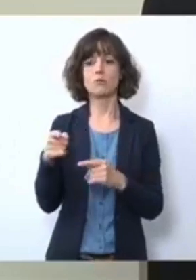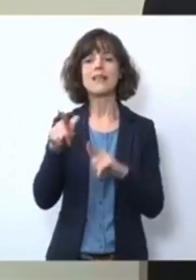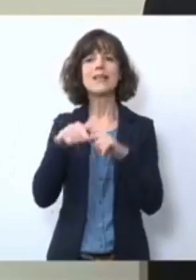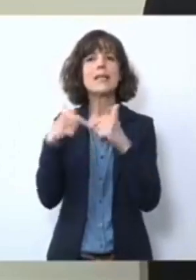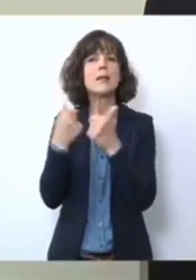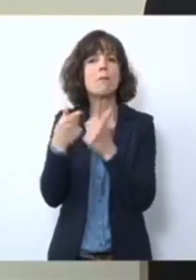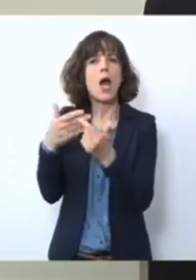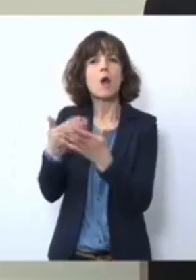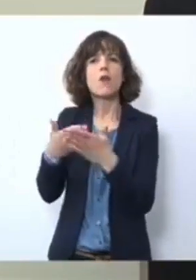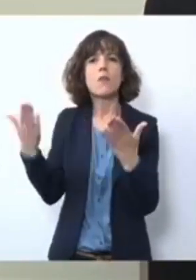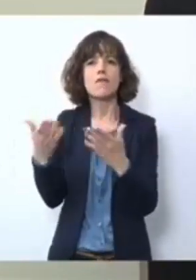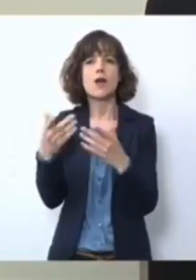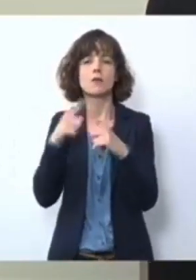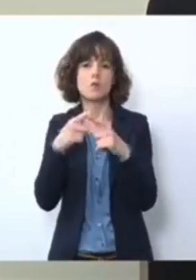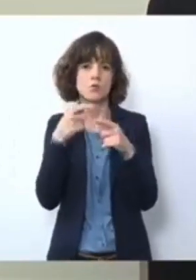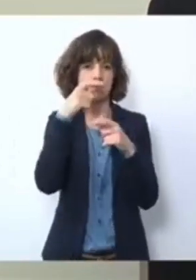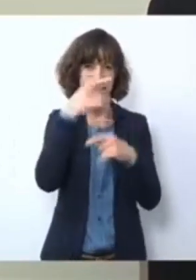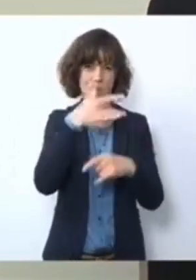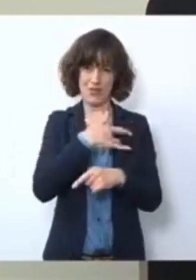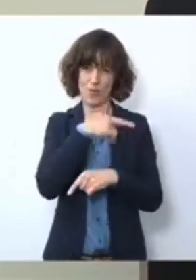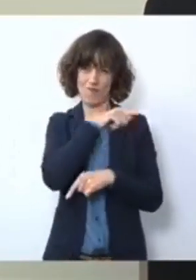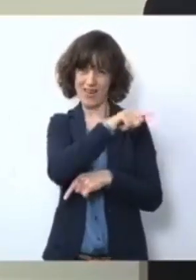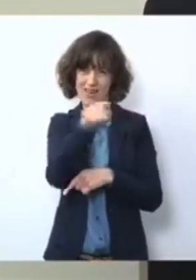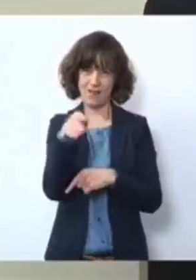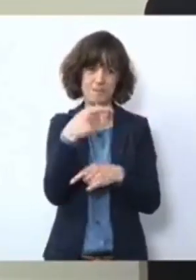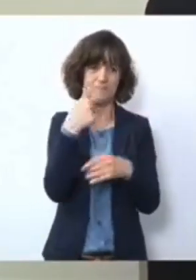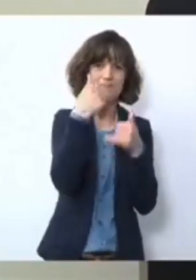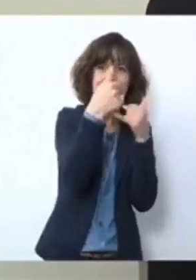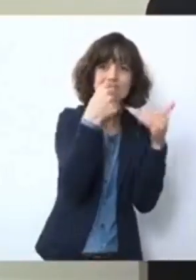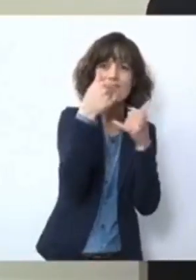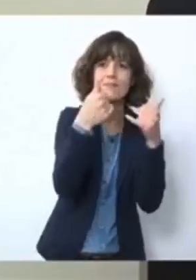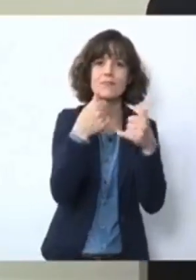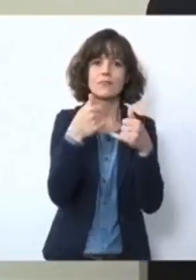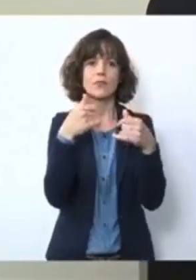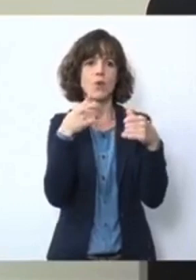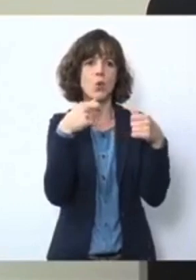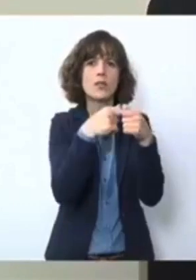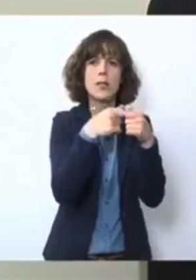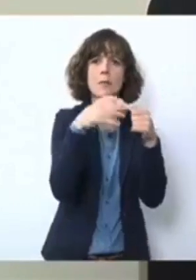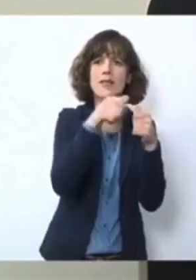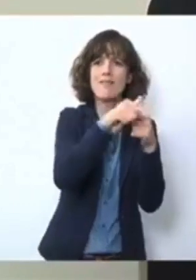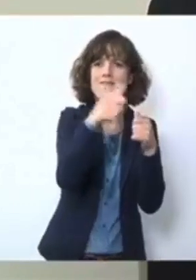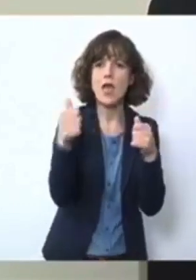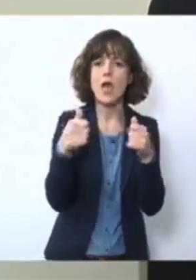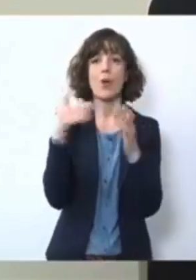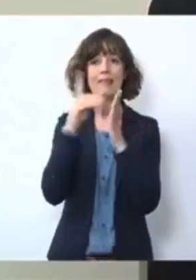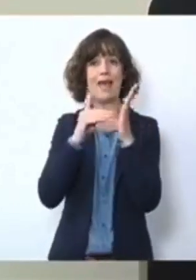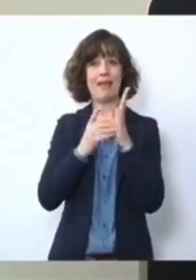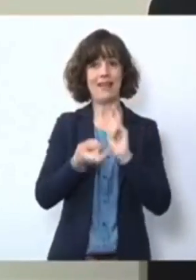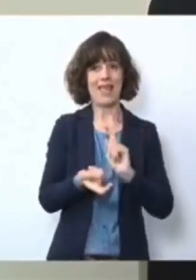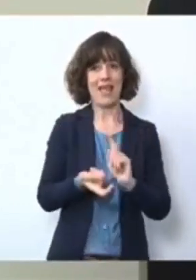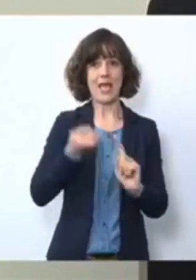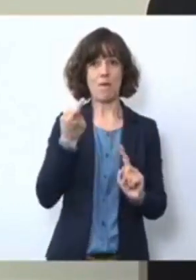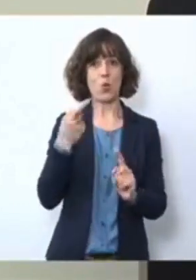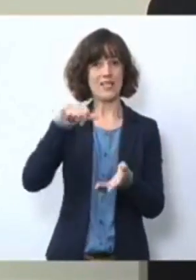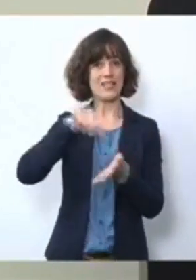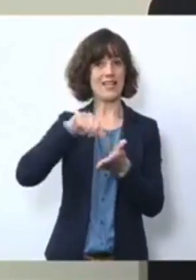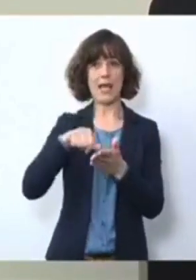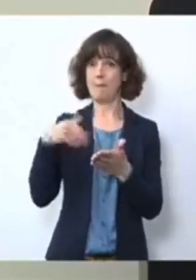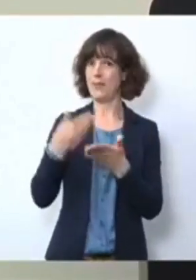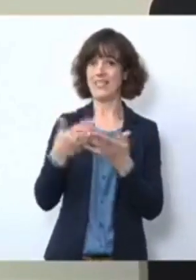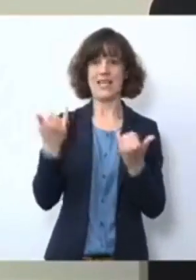telefonisch nachvollziehen können. Die Datenerhebung funktioniert momentan nur dezentral. Das heißt, dass jeder